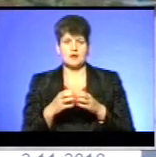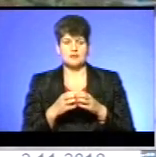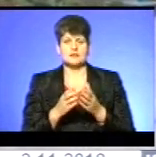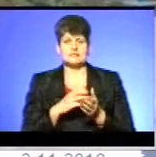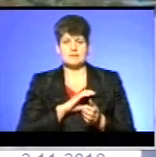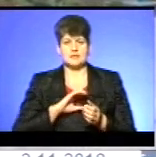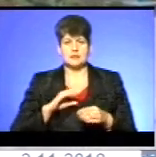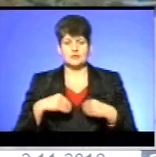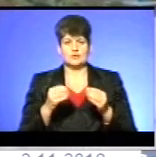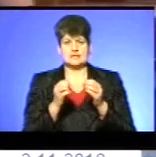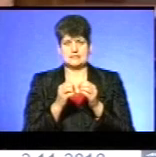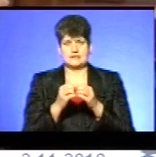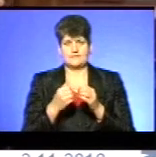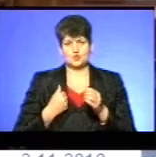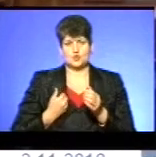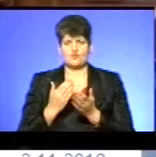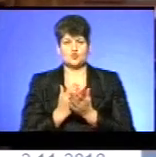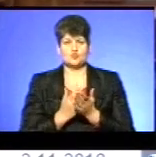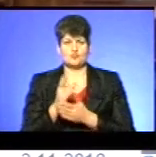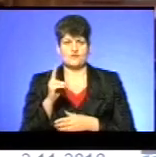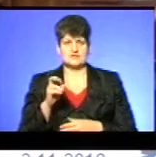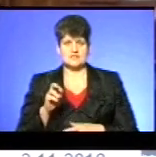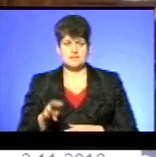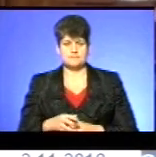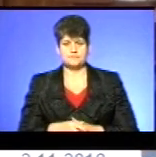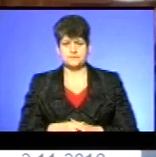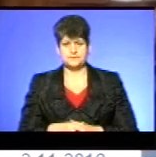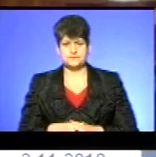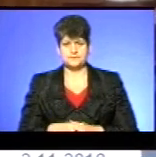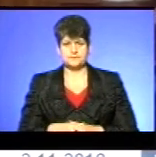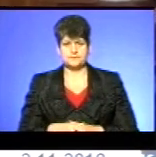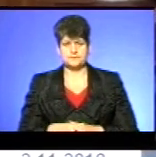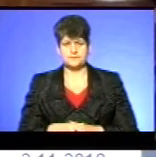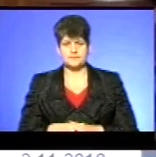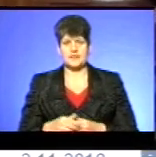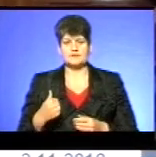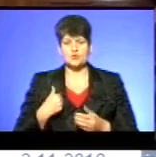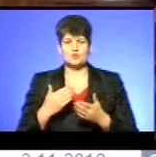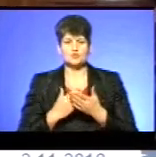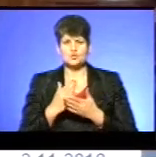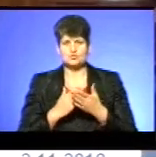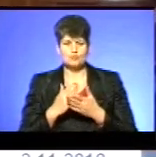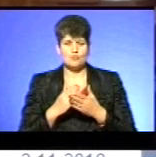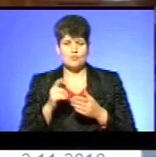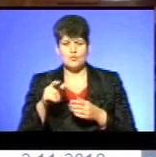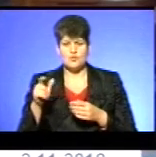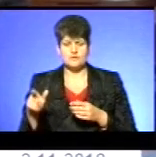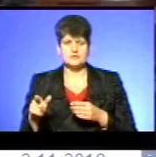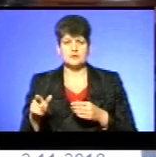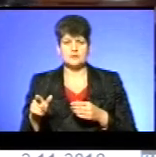України 10-м військовослужбовцям. Відзначення дні архетіпільської артилерії. Військовослужбовця 4-й кладерці 2-15.